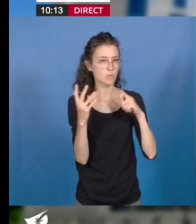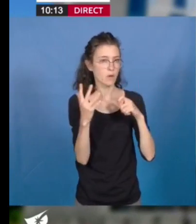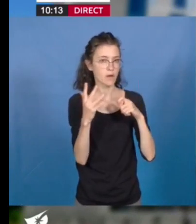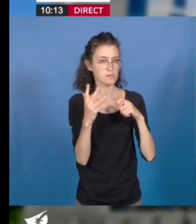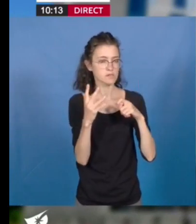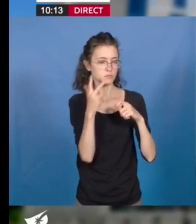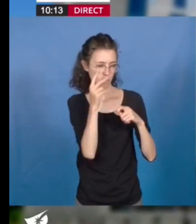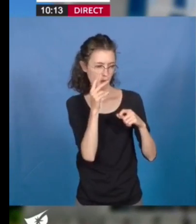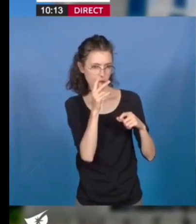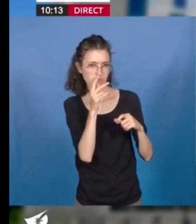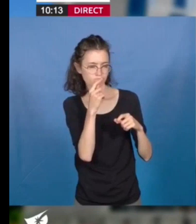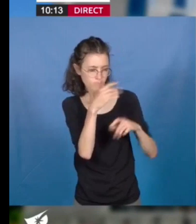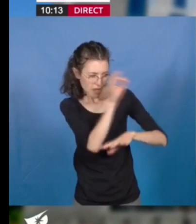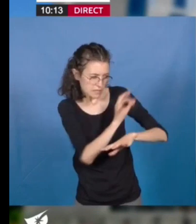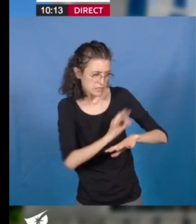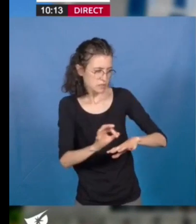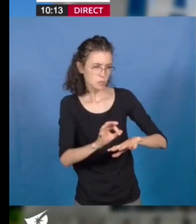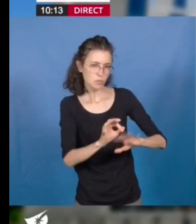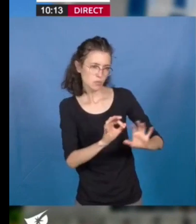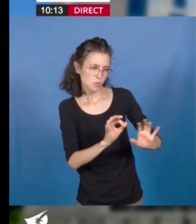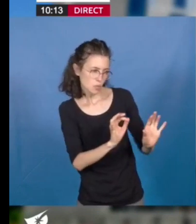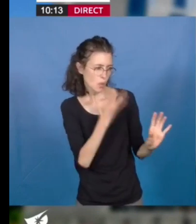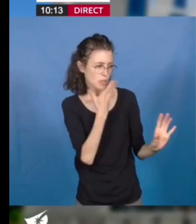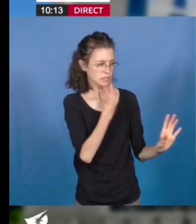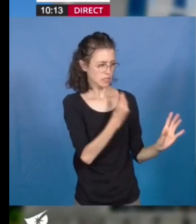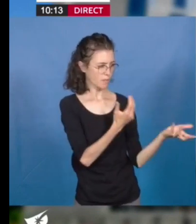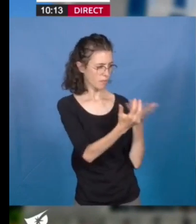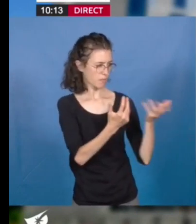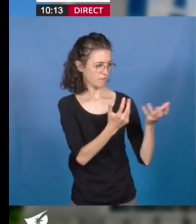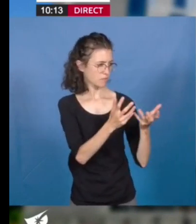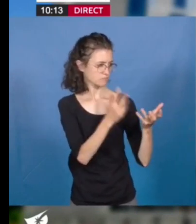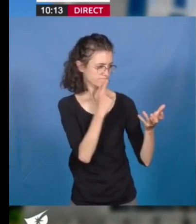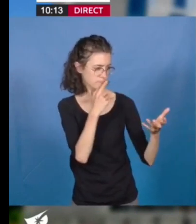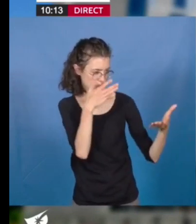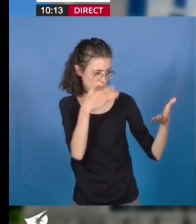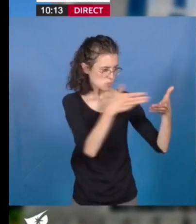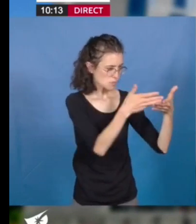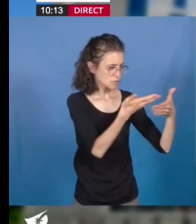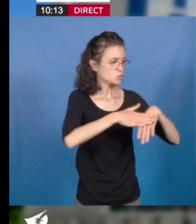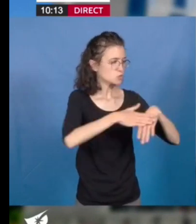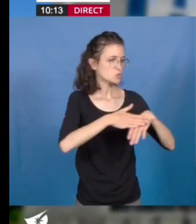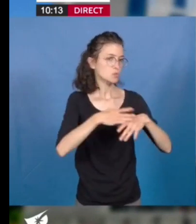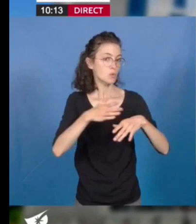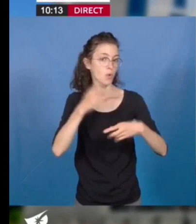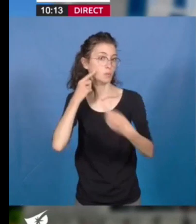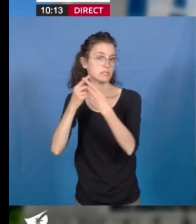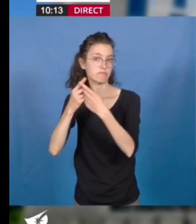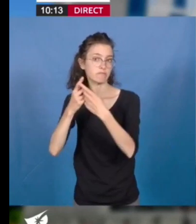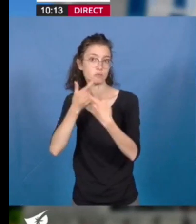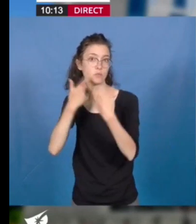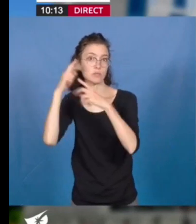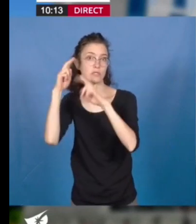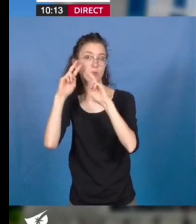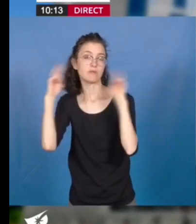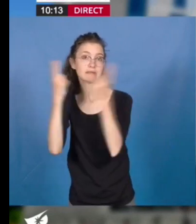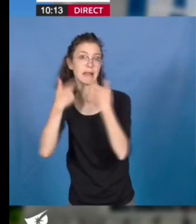architecturaux, esthétiques et l'accessibilité universelle. Bien évidemment, ils ne s'opposent pas, ils se complètent.